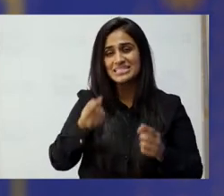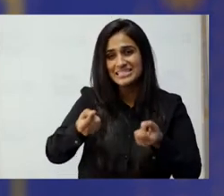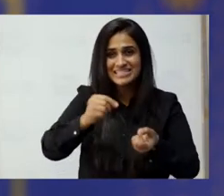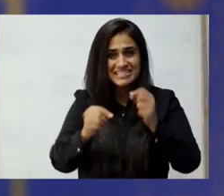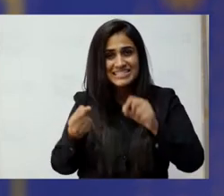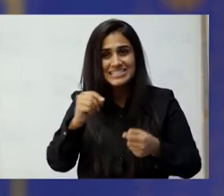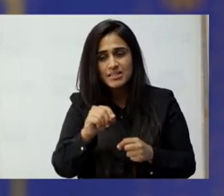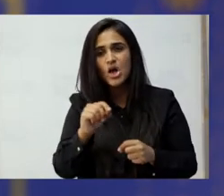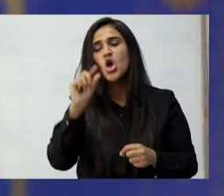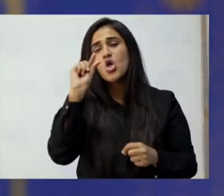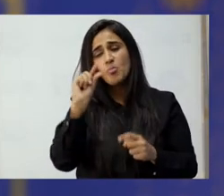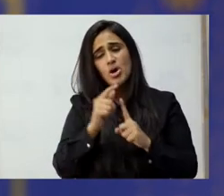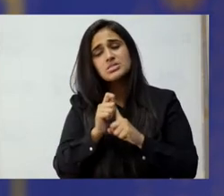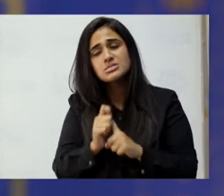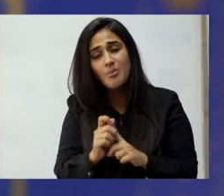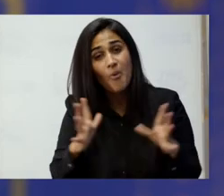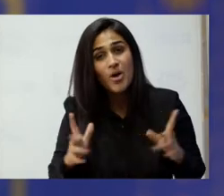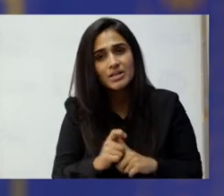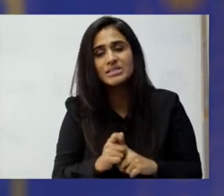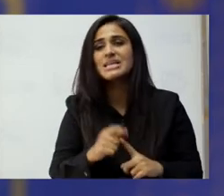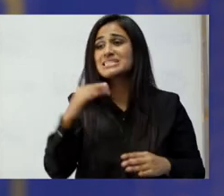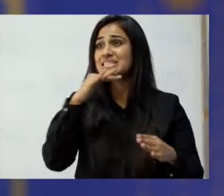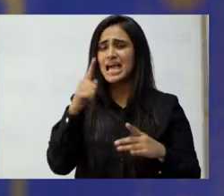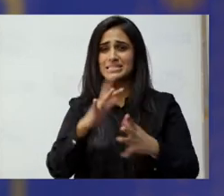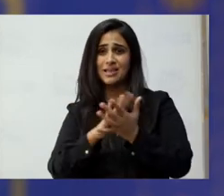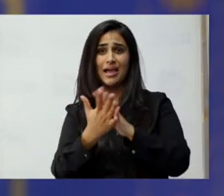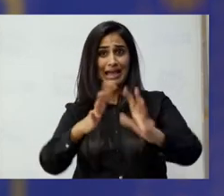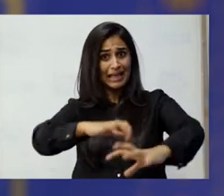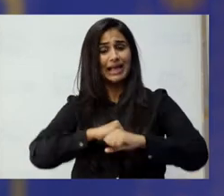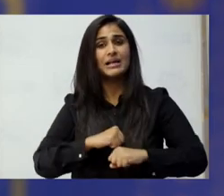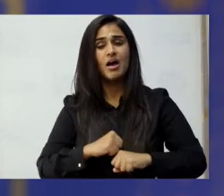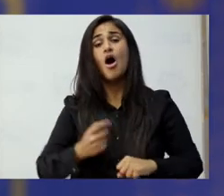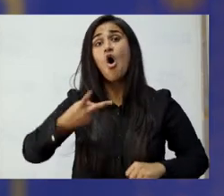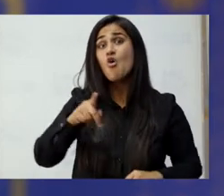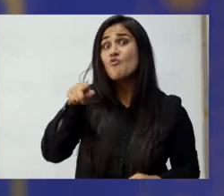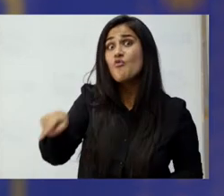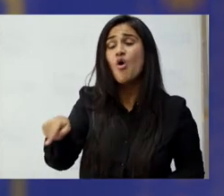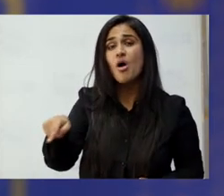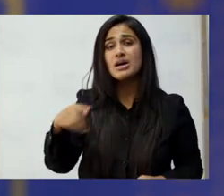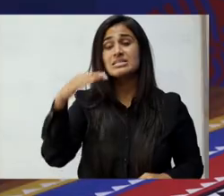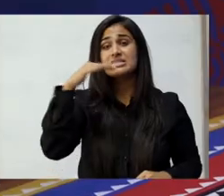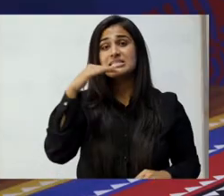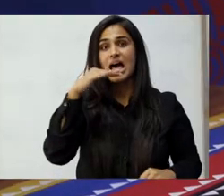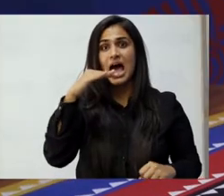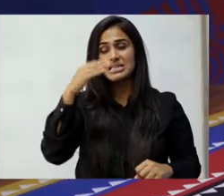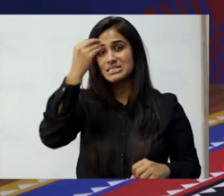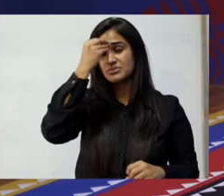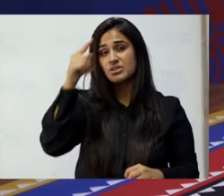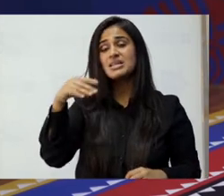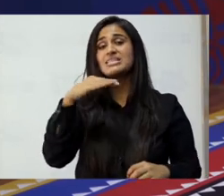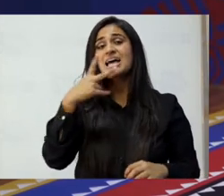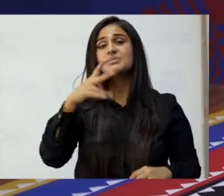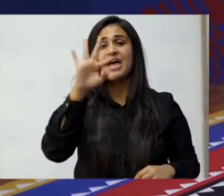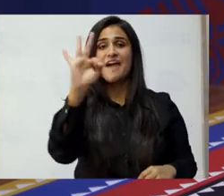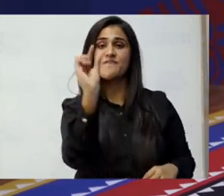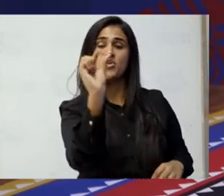سائنس ایکسپیرمنٹس ہیں بہت ضروری سائنسی تجربات اور وہ کیے ہیں سائنس